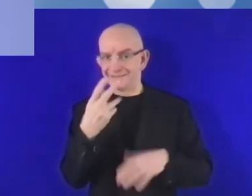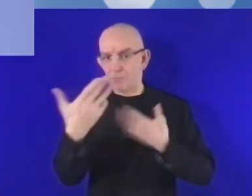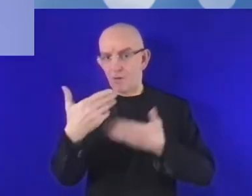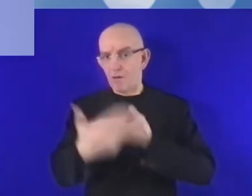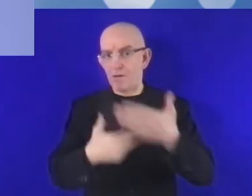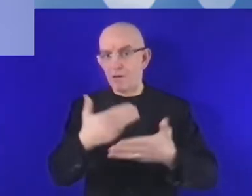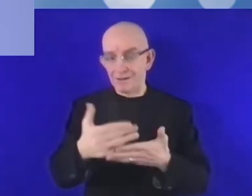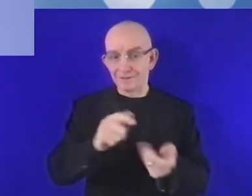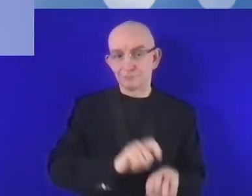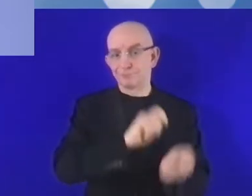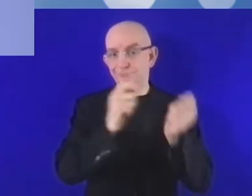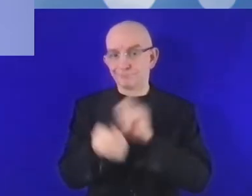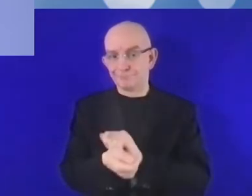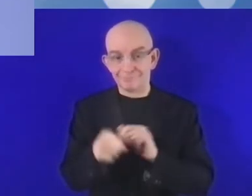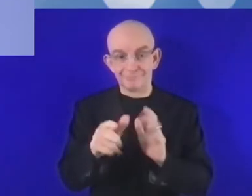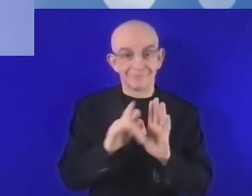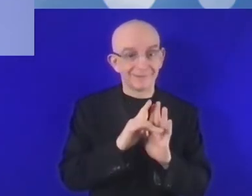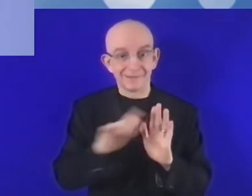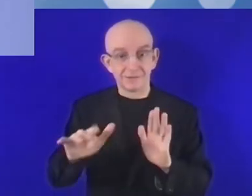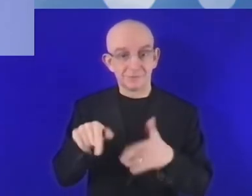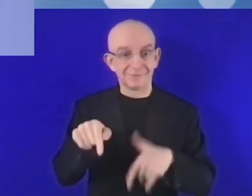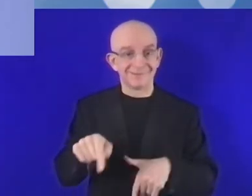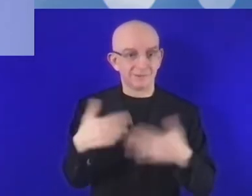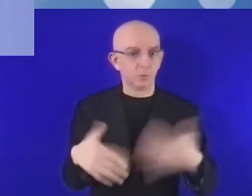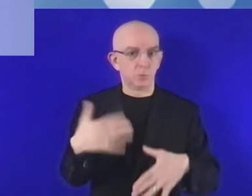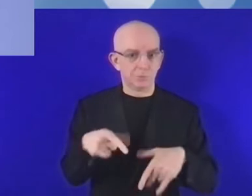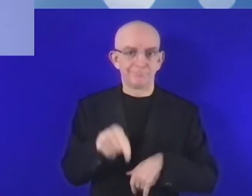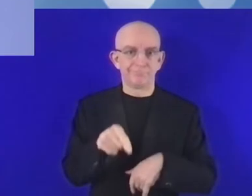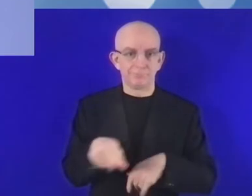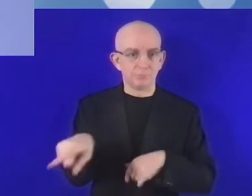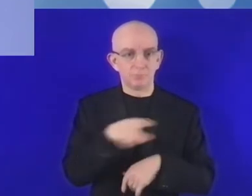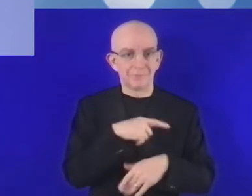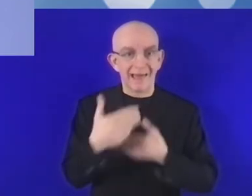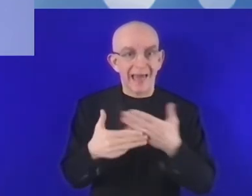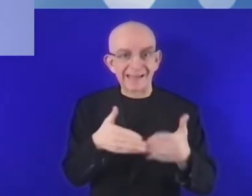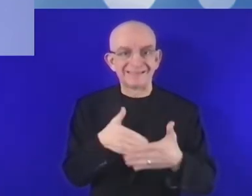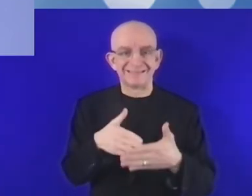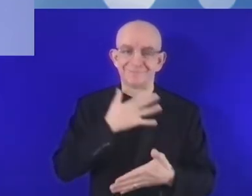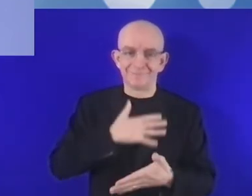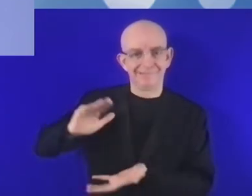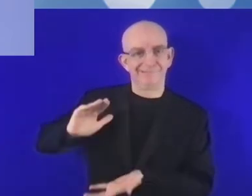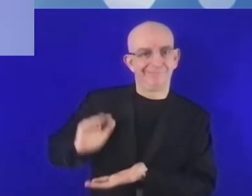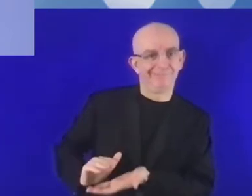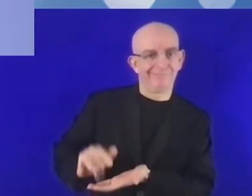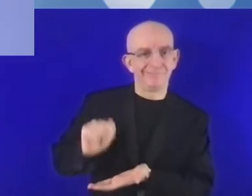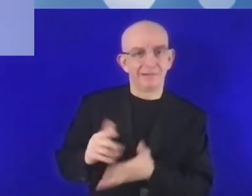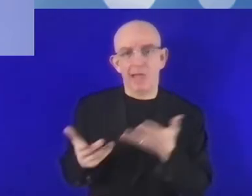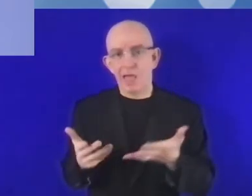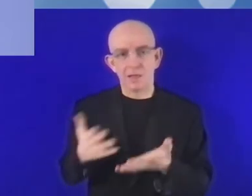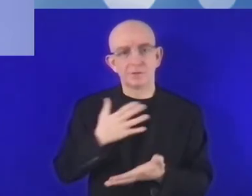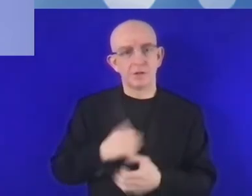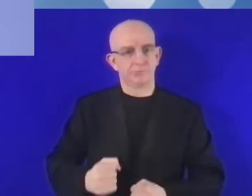A cyfryzacja jest na pewno kluczowym czynnikiem, który może nam pomóc tę